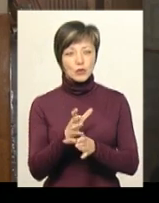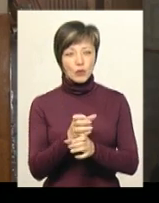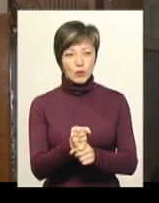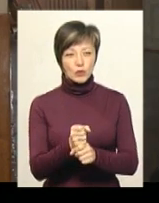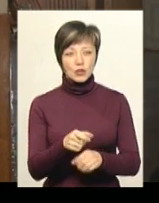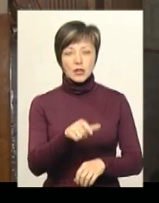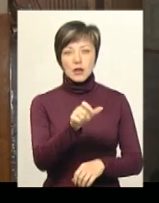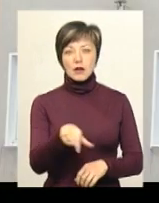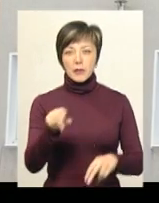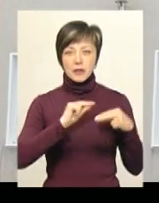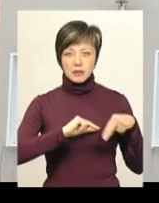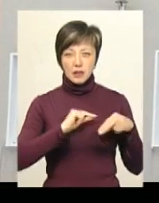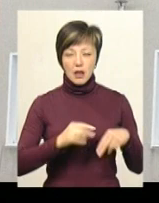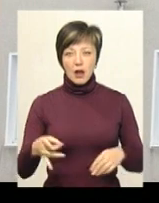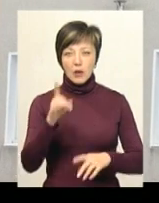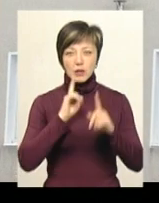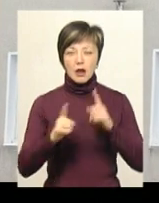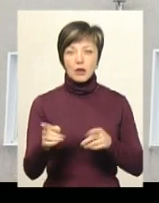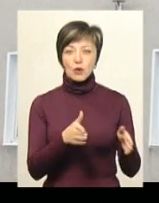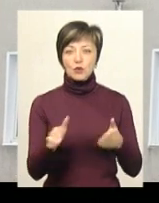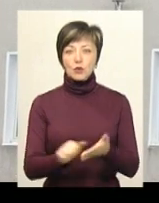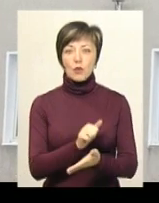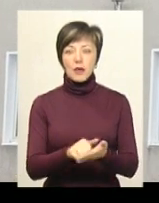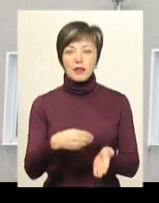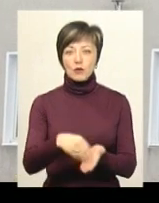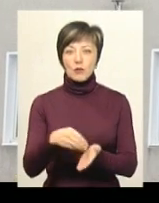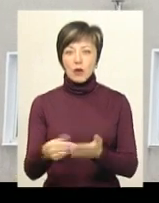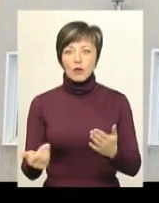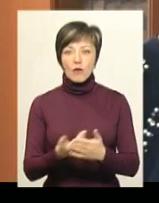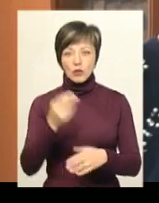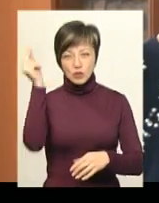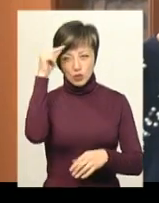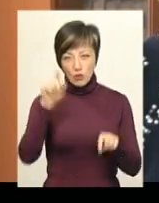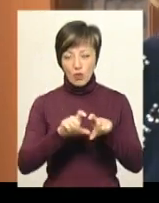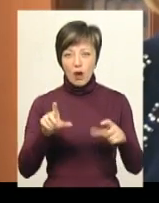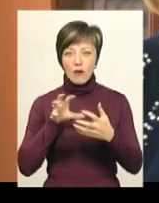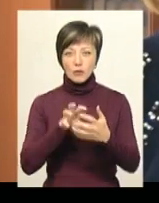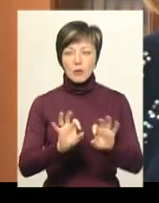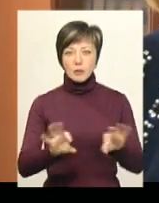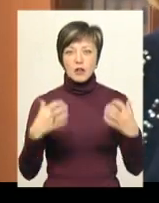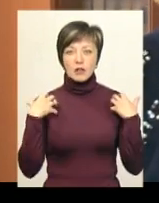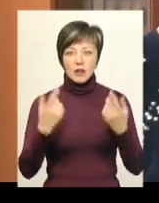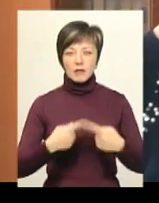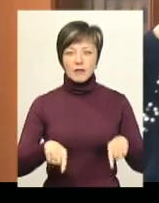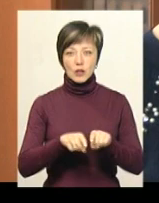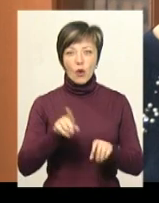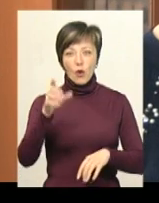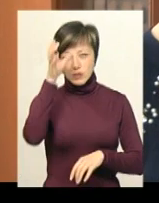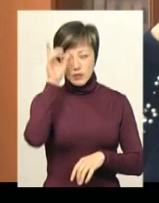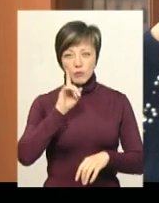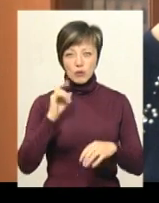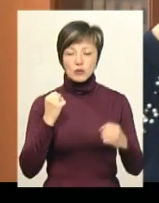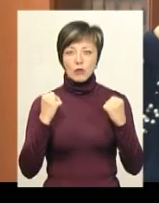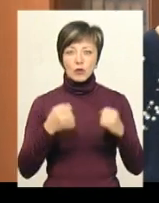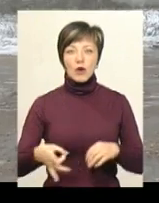штатних одиниць. Районна рада готує документи на закупівлю нового шкільного автобусу, розповідає начальниця відділу освіти, молоді та спорту